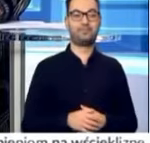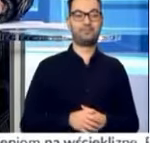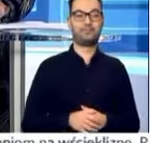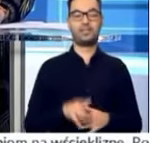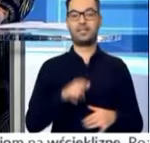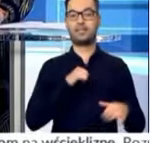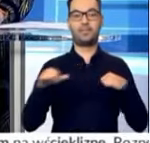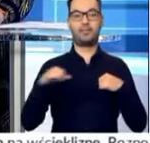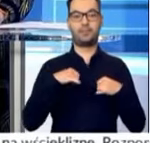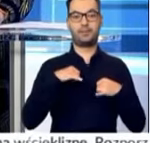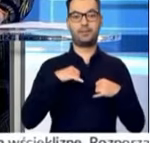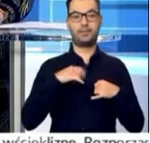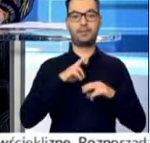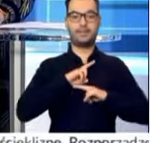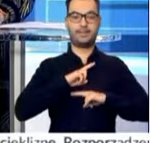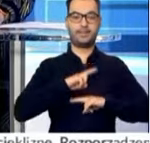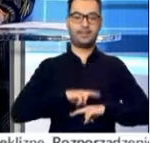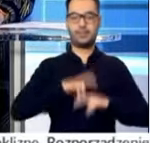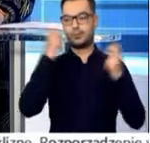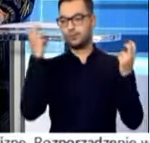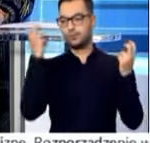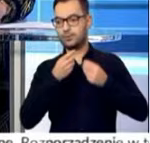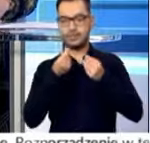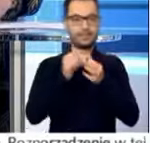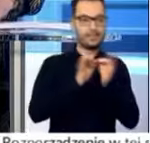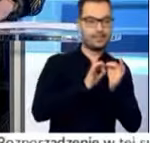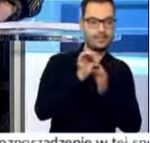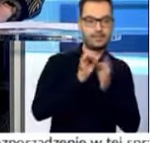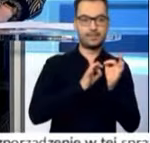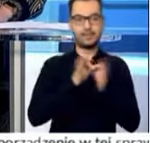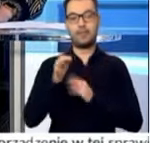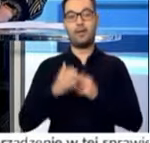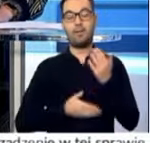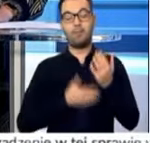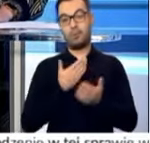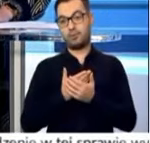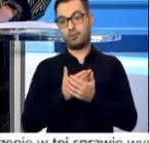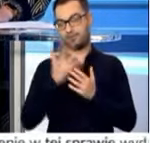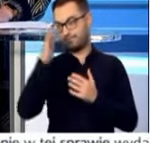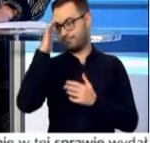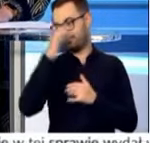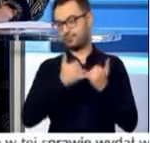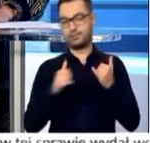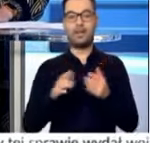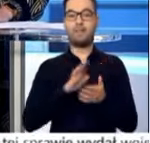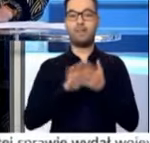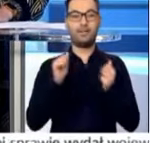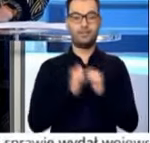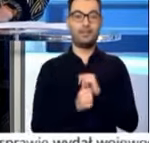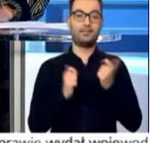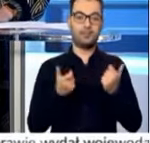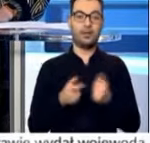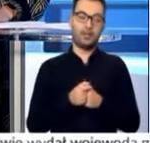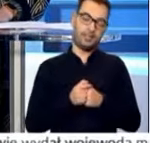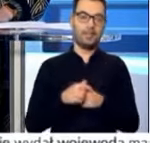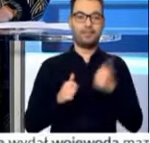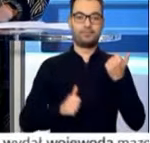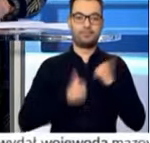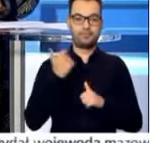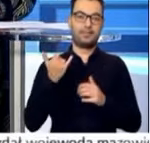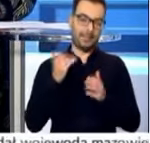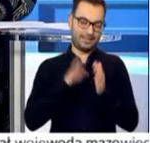Samorządy zaciskają pasa i szukają cięć. Propozycje są różne. To co niezmienne, koszty tych zmian poniosą